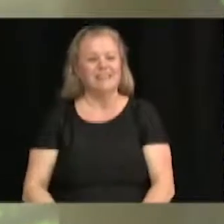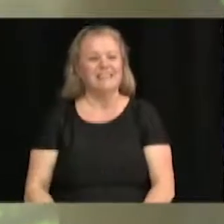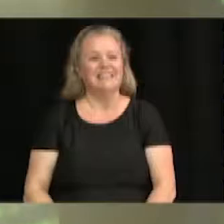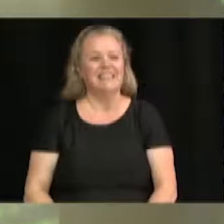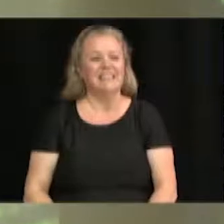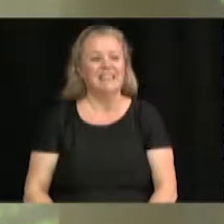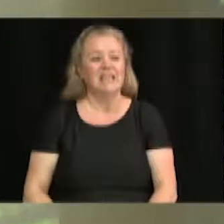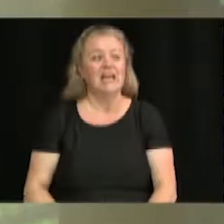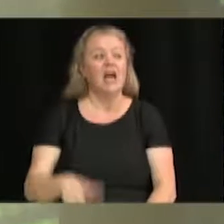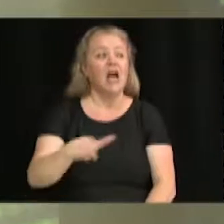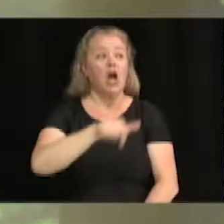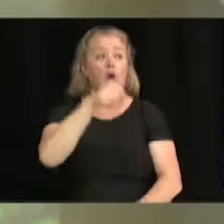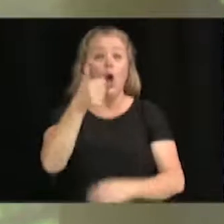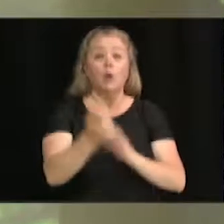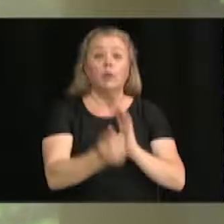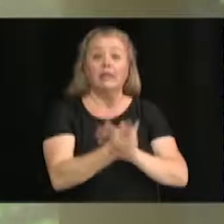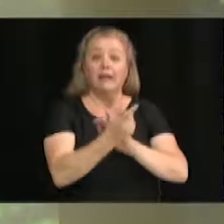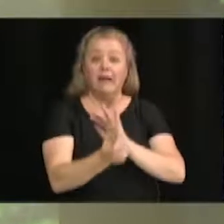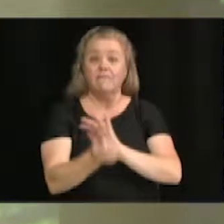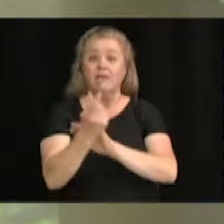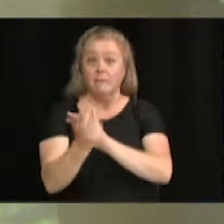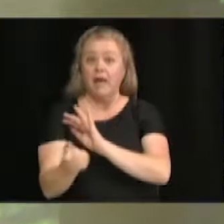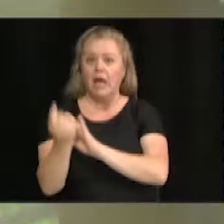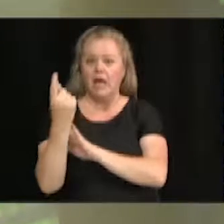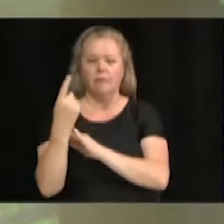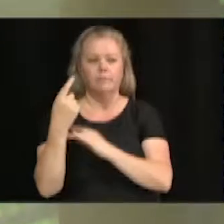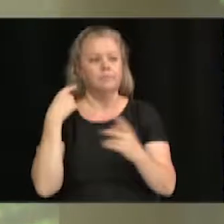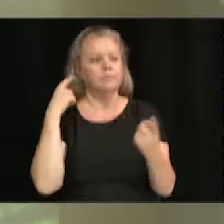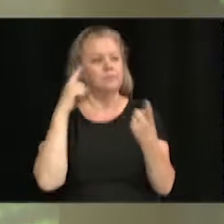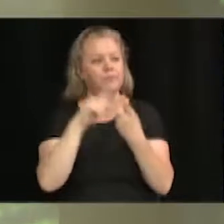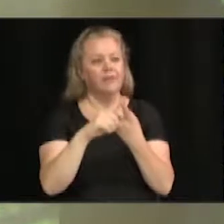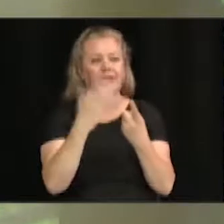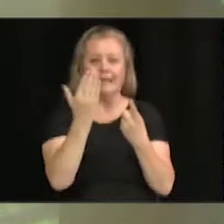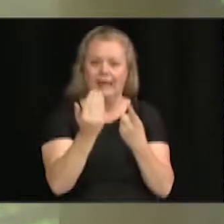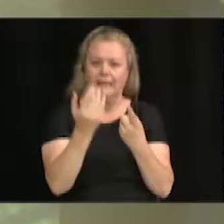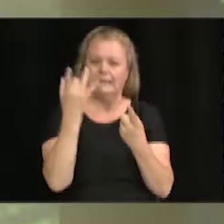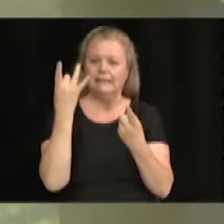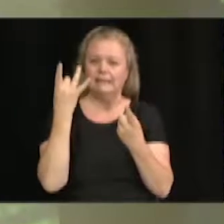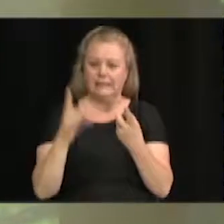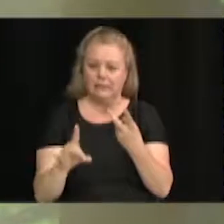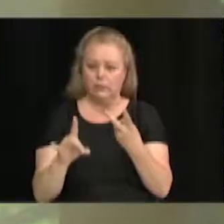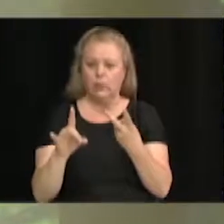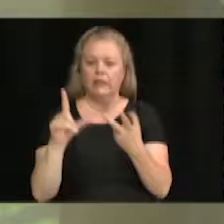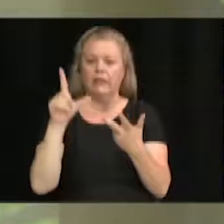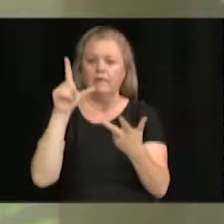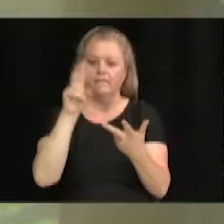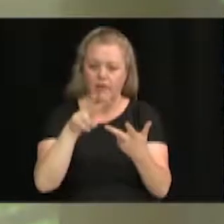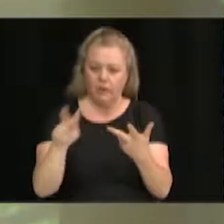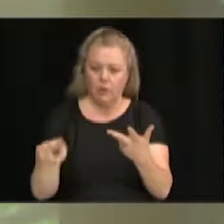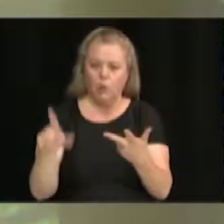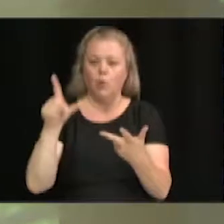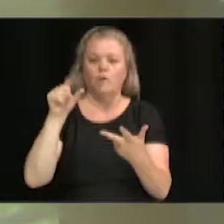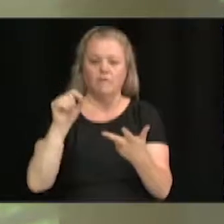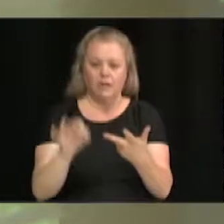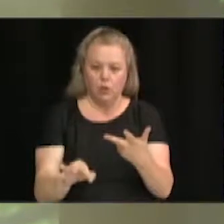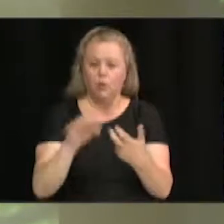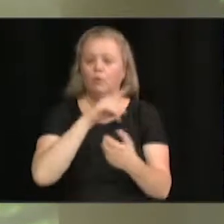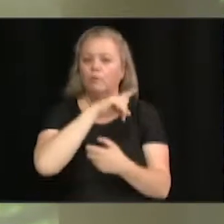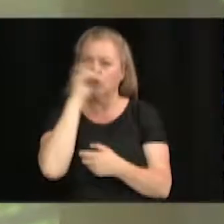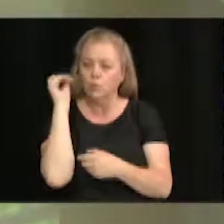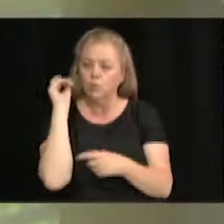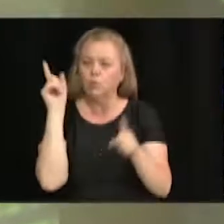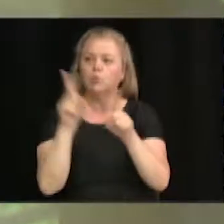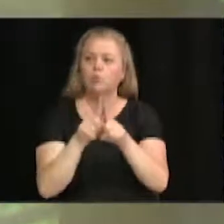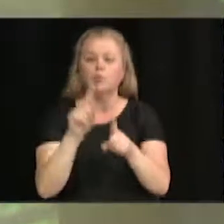Différents événements à surveiller, 15, 18, 22 et 29 août, ainsi que le 1er septembre,